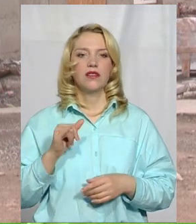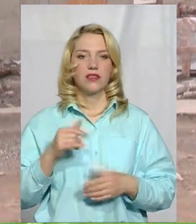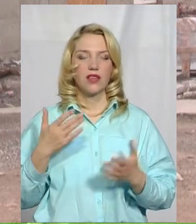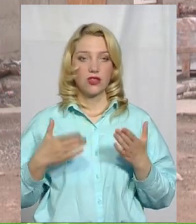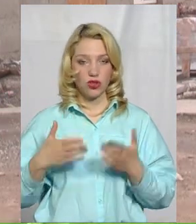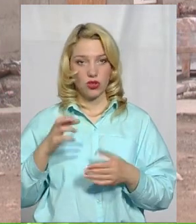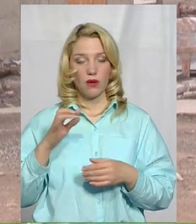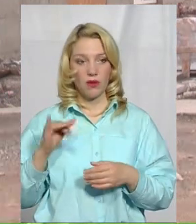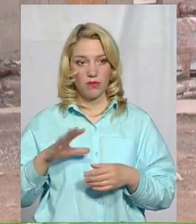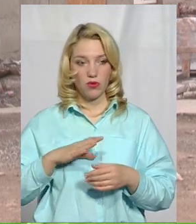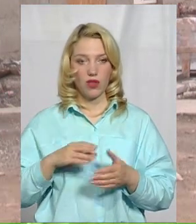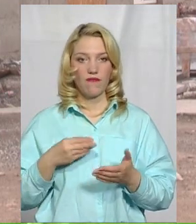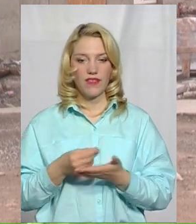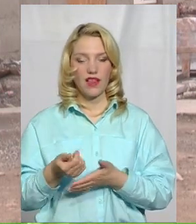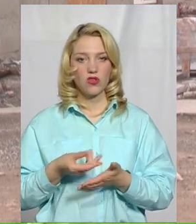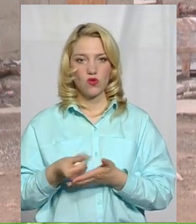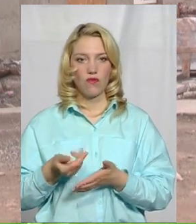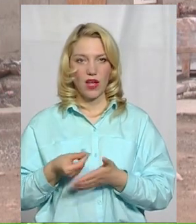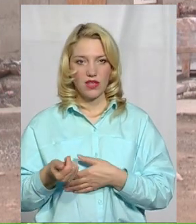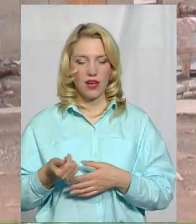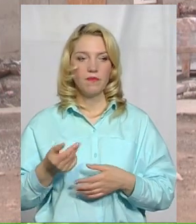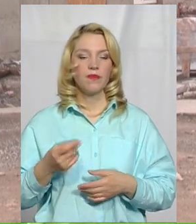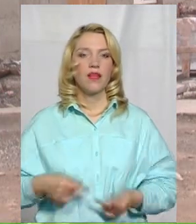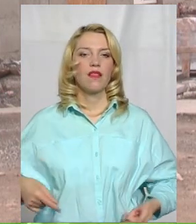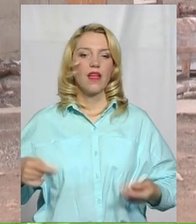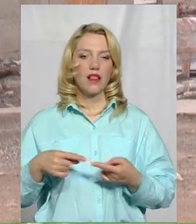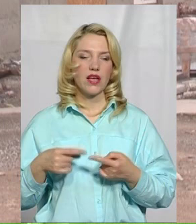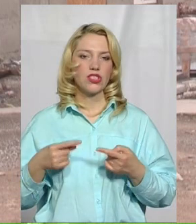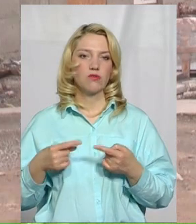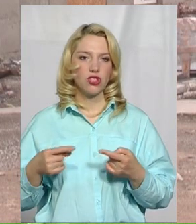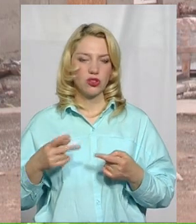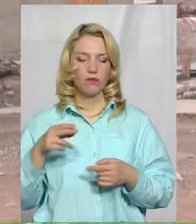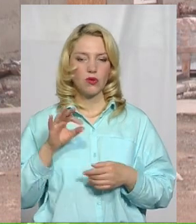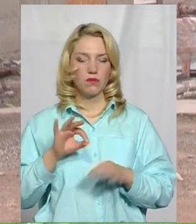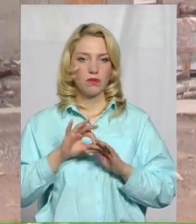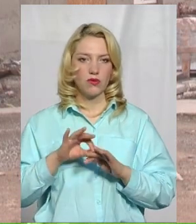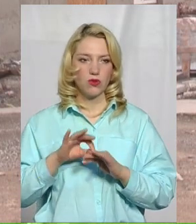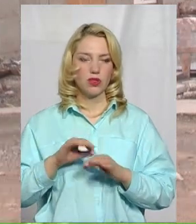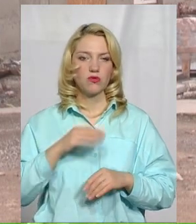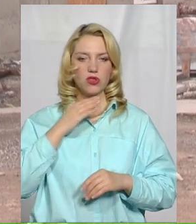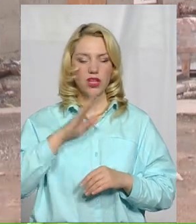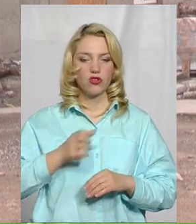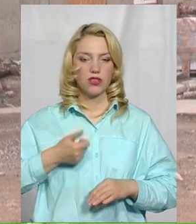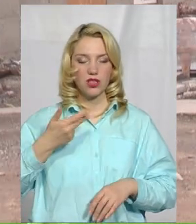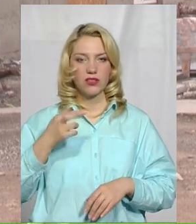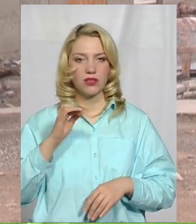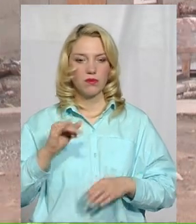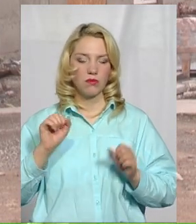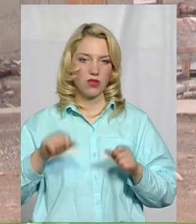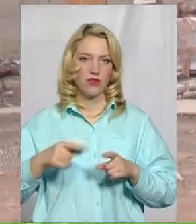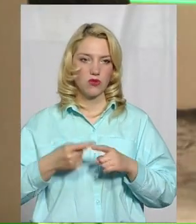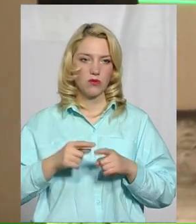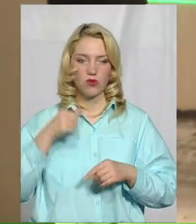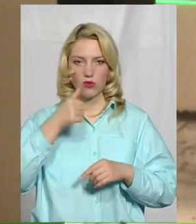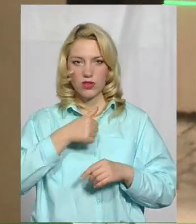Якщо б було фінансування, належним чином проводилося, достатньо в кількості, то ми могли б цьому році його ввести в